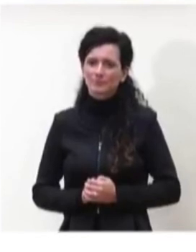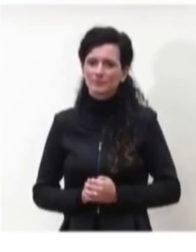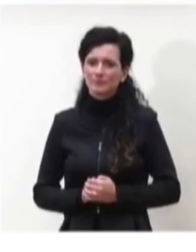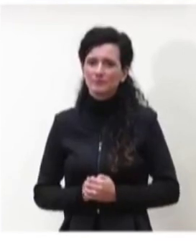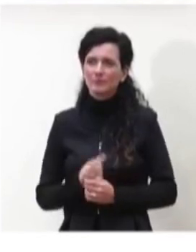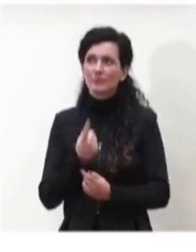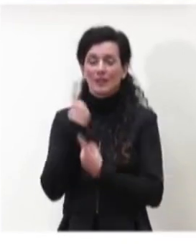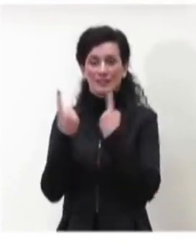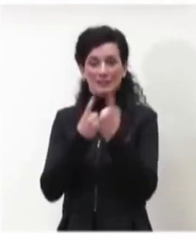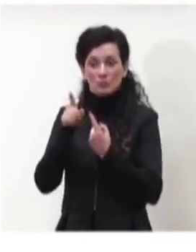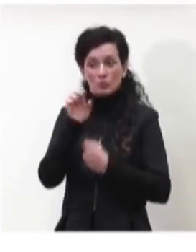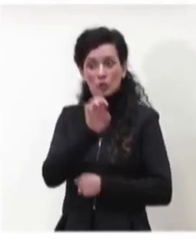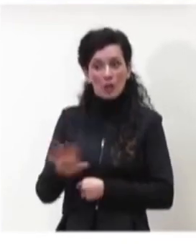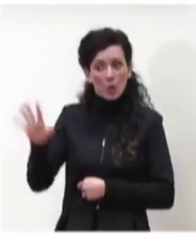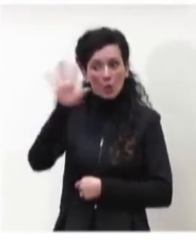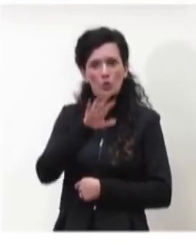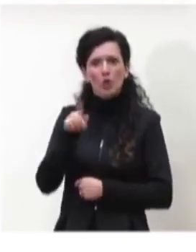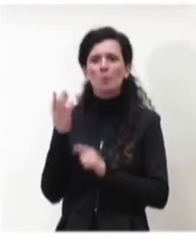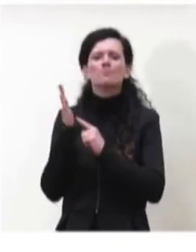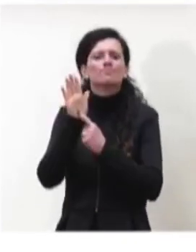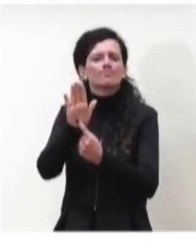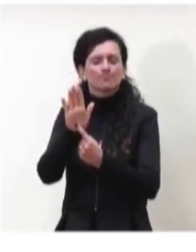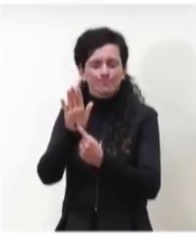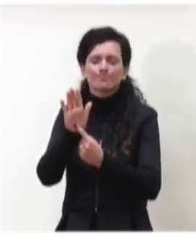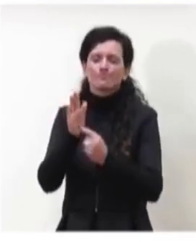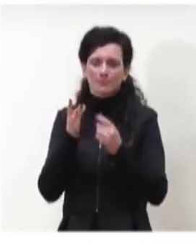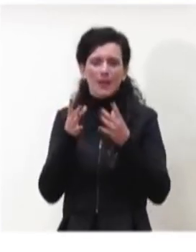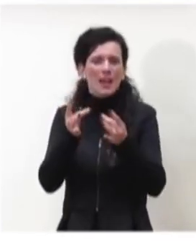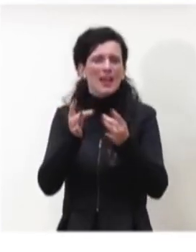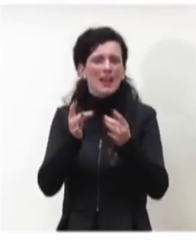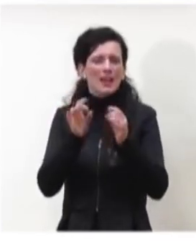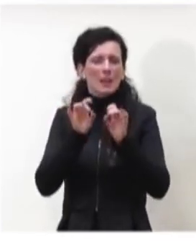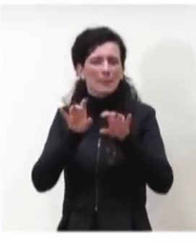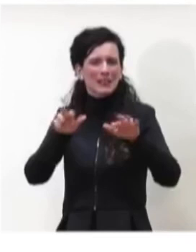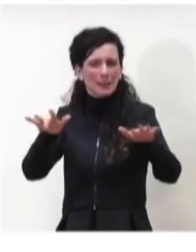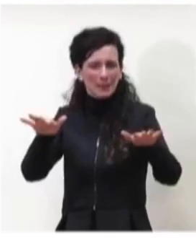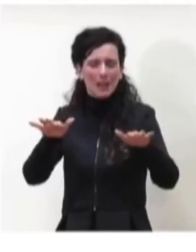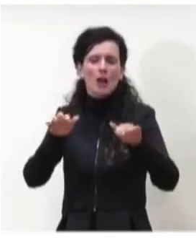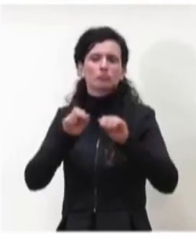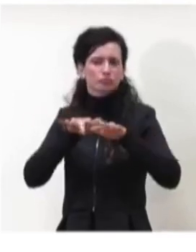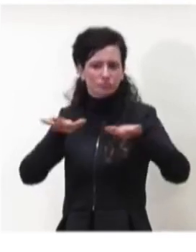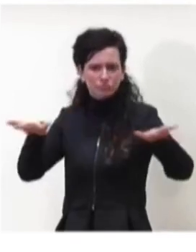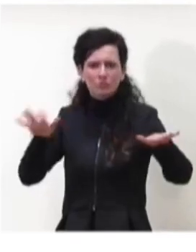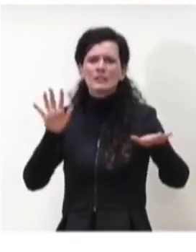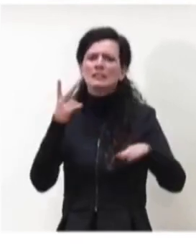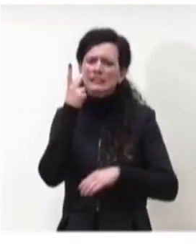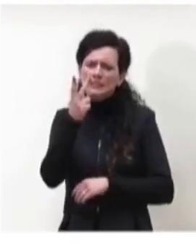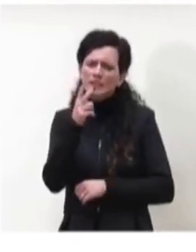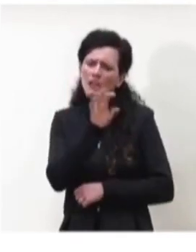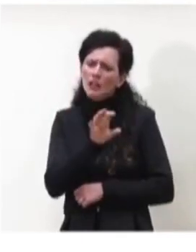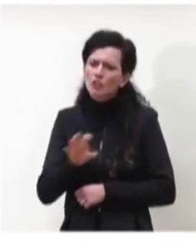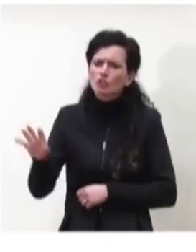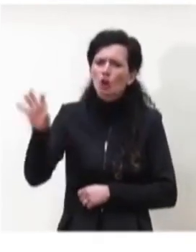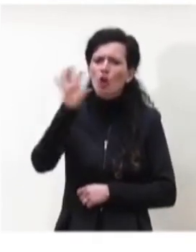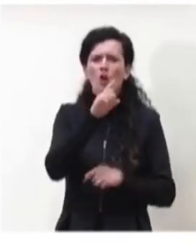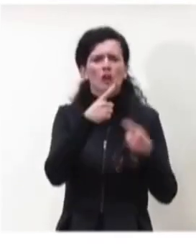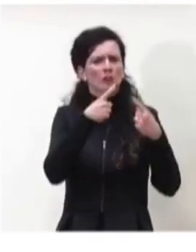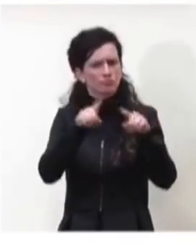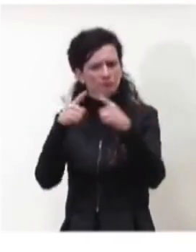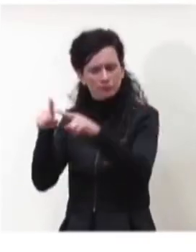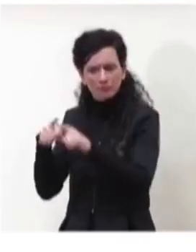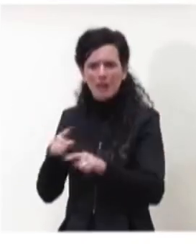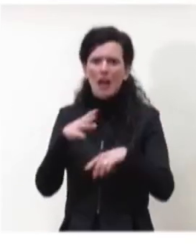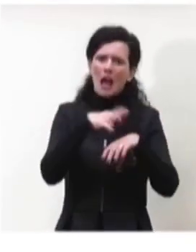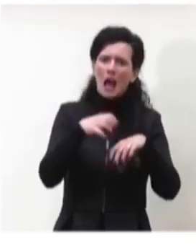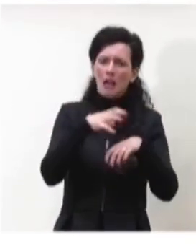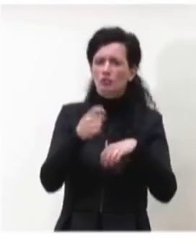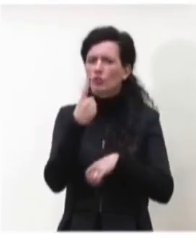ovviamente, epidemia diffusa, ancora una volta un po' in tutti i Paesi, con zone diverse dove, diciamo, l'arancione e il